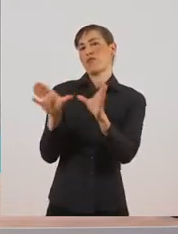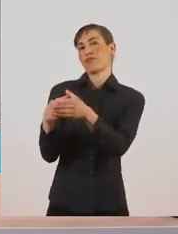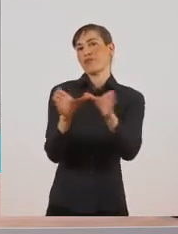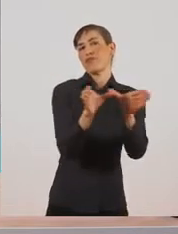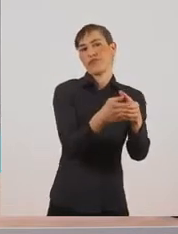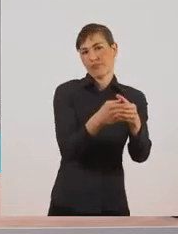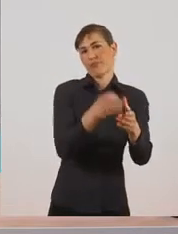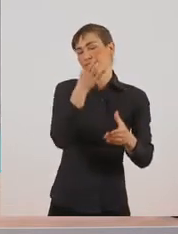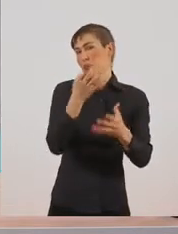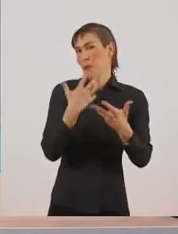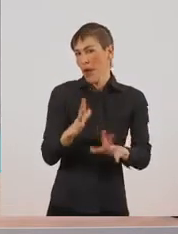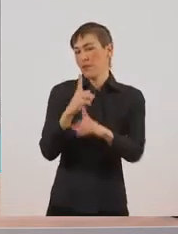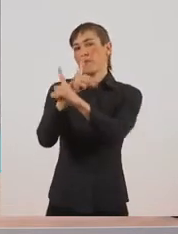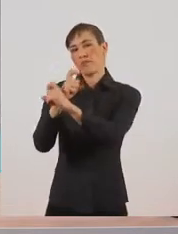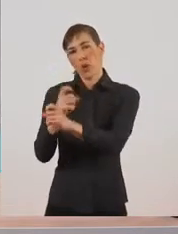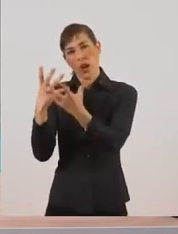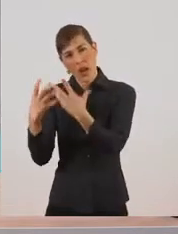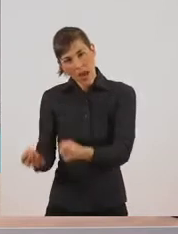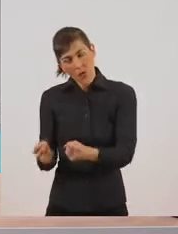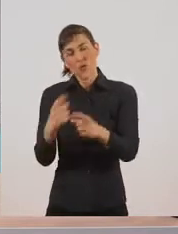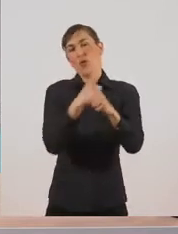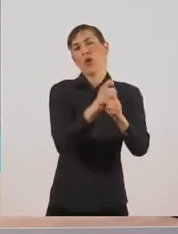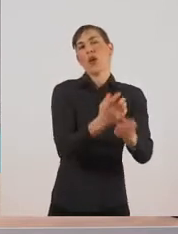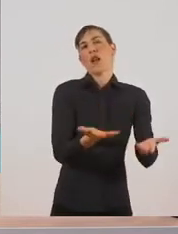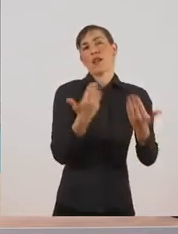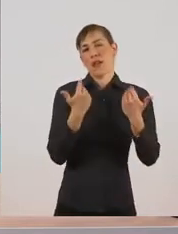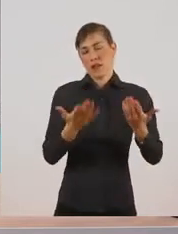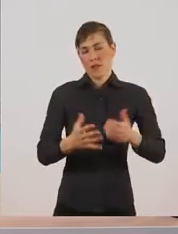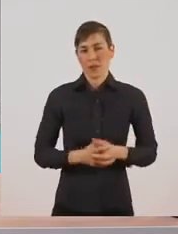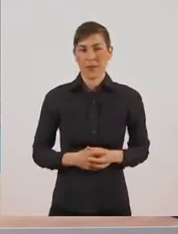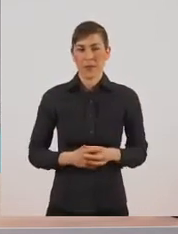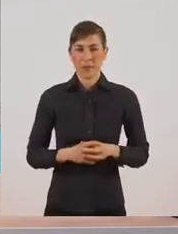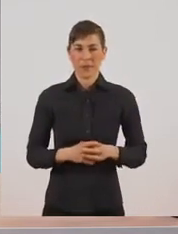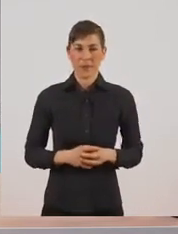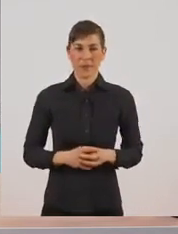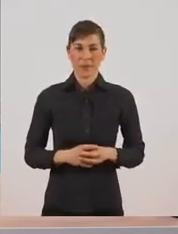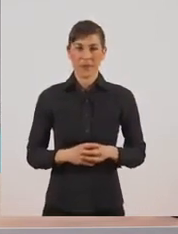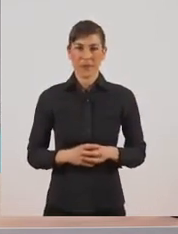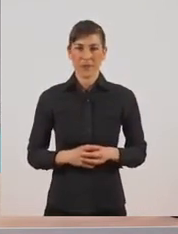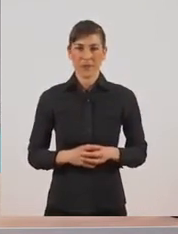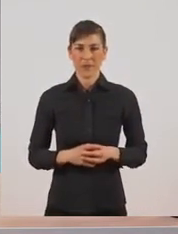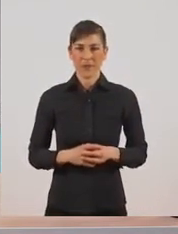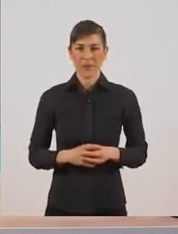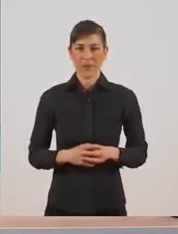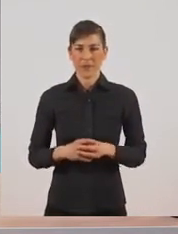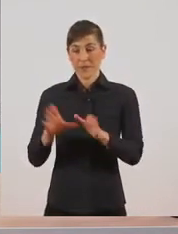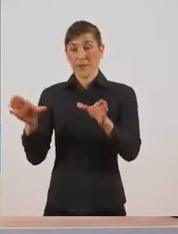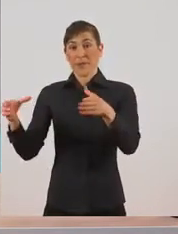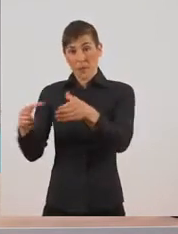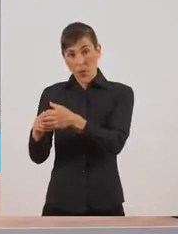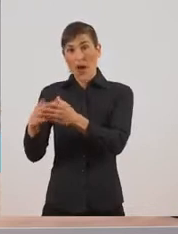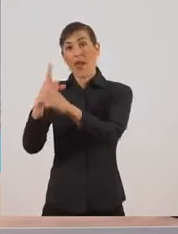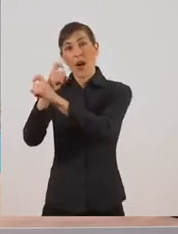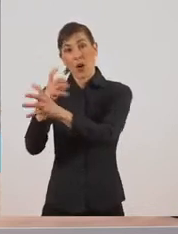σπονδυλωτά, δηλαδή αυτά που έχουν σπονδυλική στήλη και στα σπονδυλα σε αυτά που δεν έχουν σπονδυλική